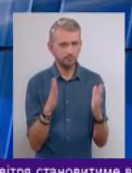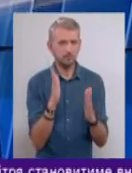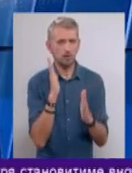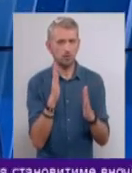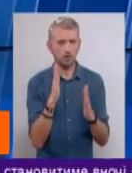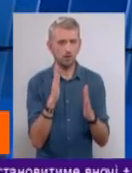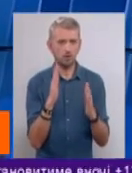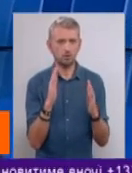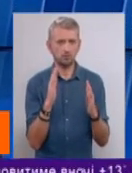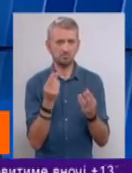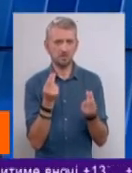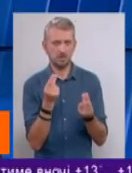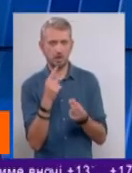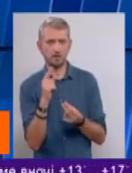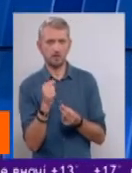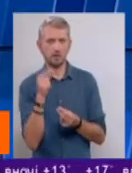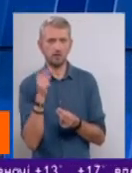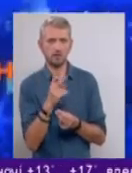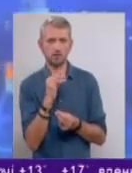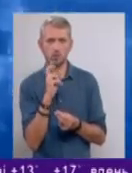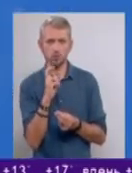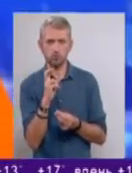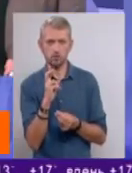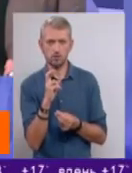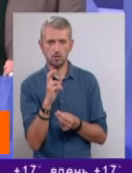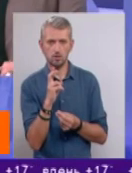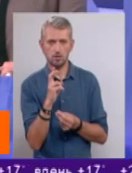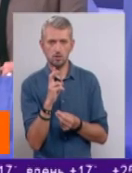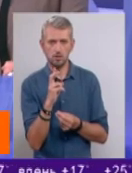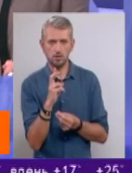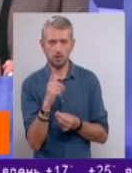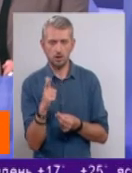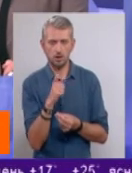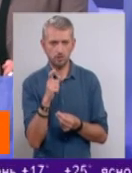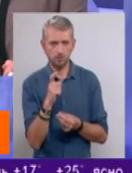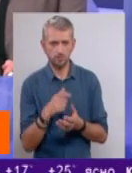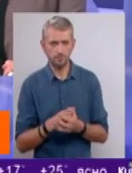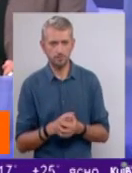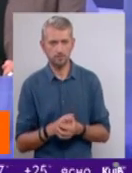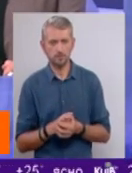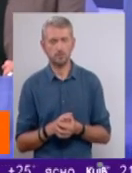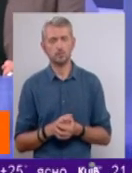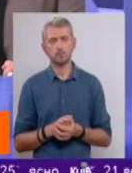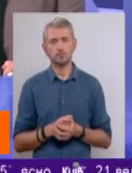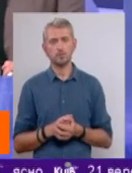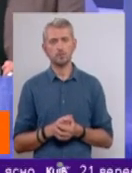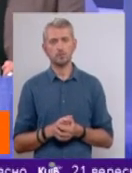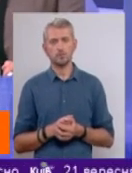буде коливатися ціна за тисячу кубометрів газу.